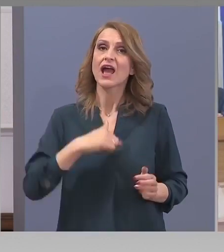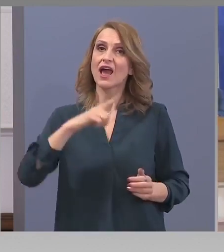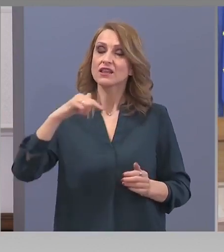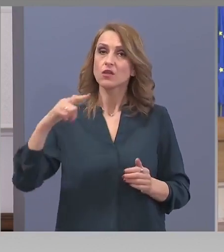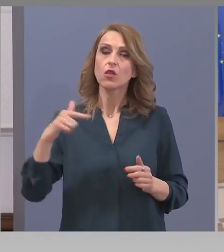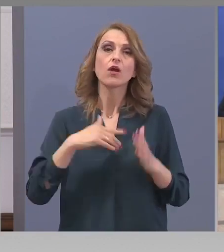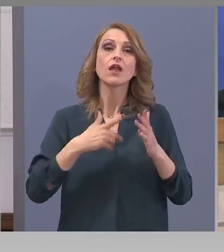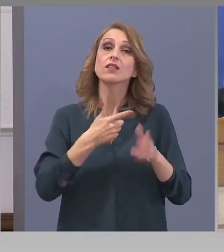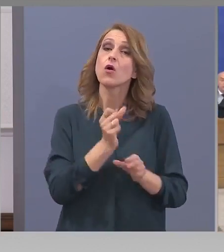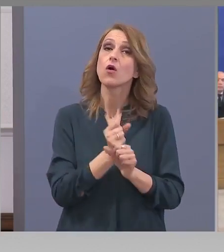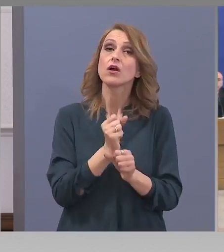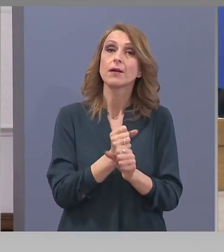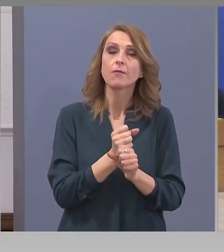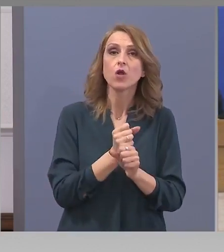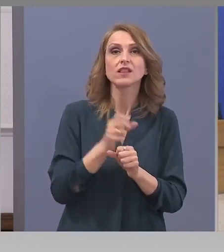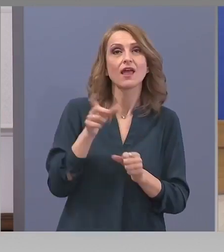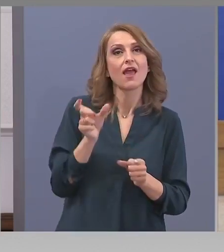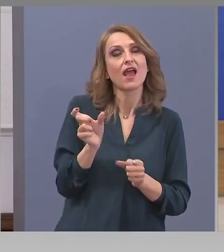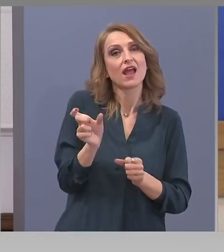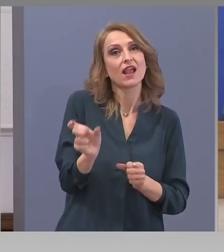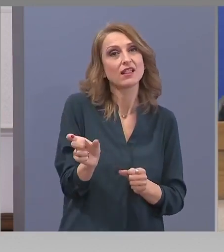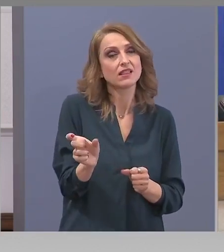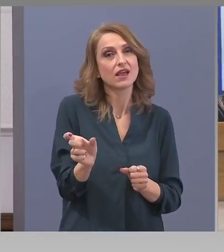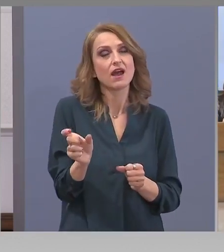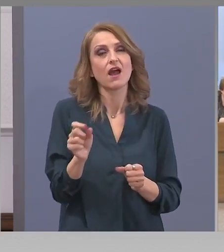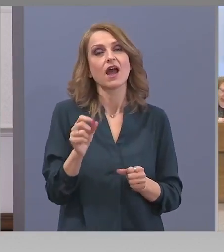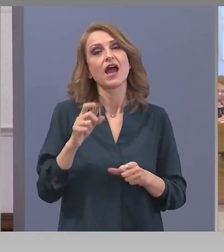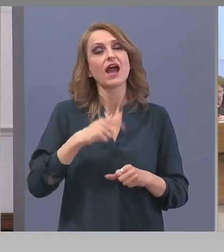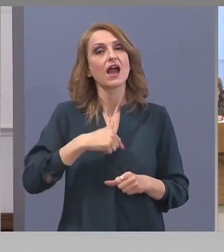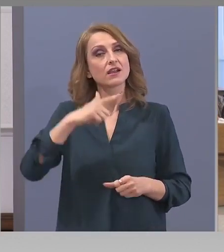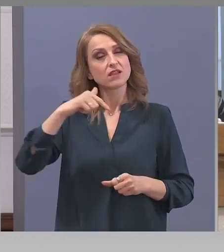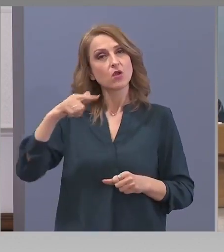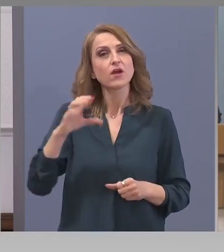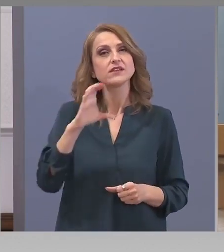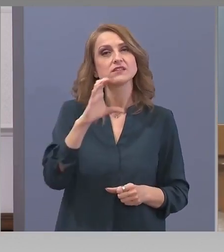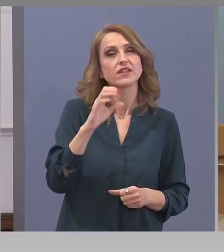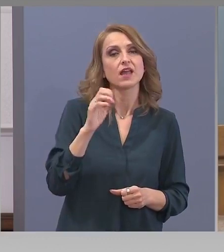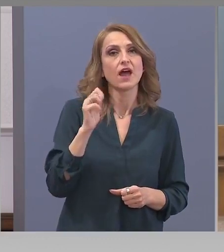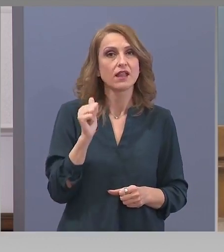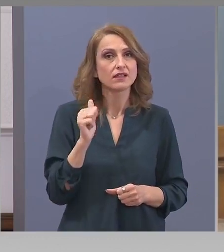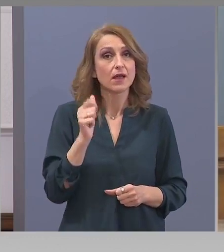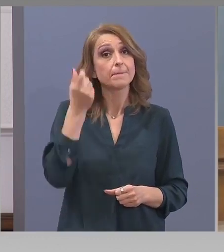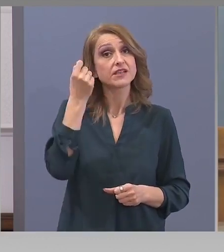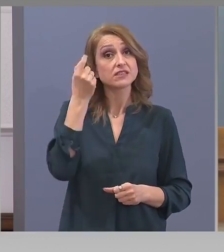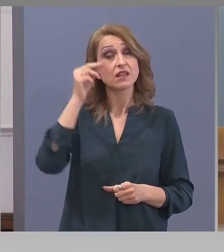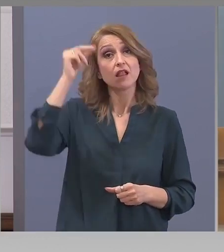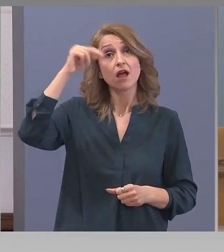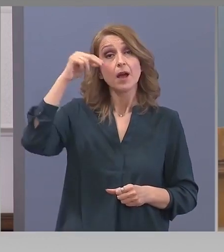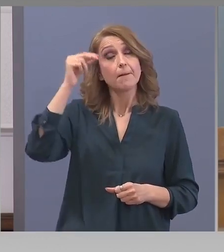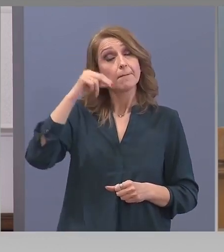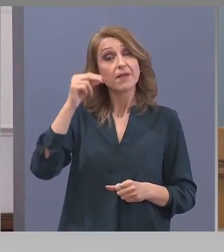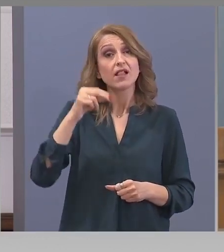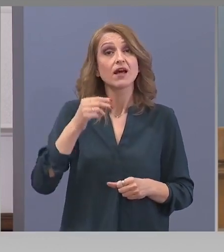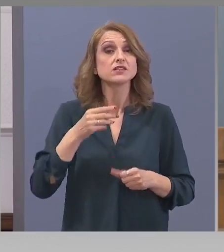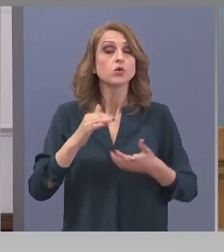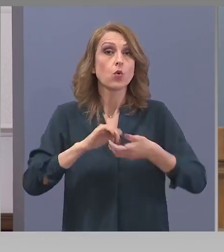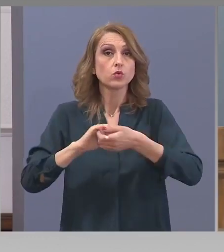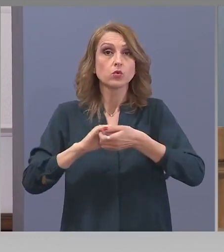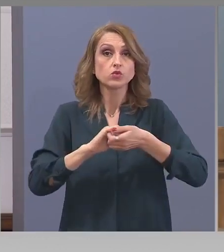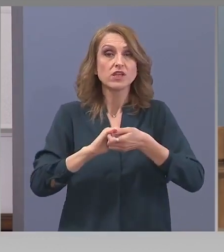работи в клиника по кардиология към Умбал Светаана и е председател на Българсто дружество по инвазивна кардиология.